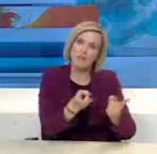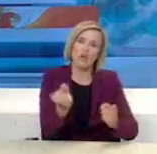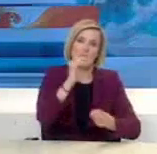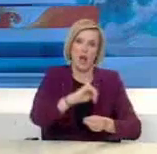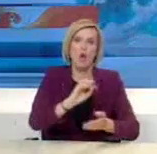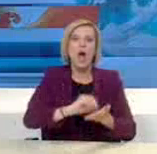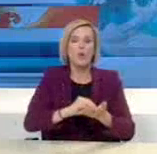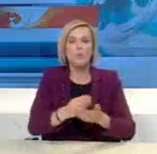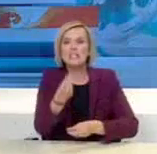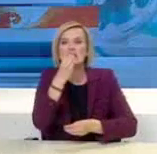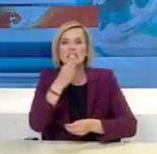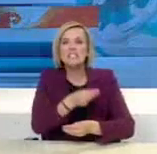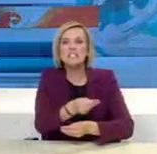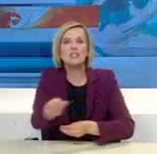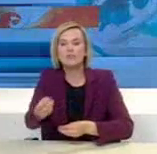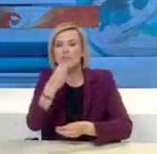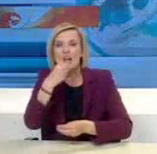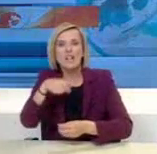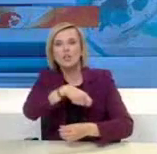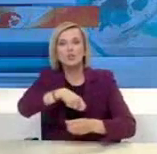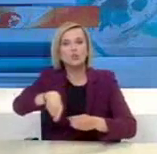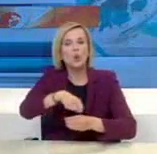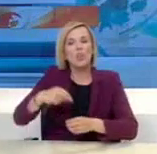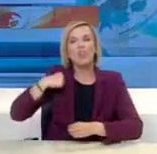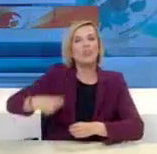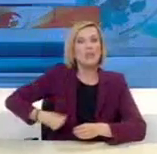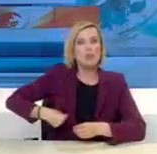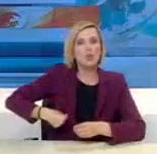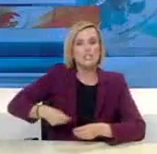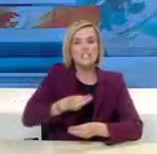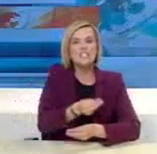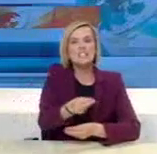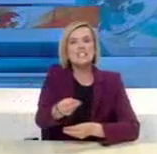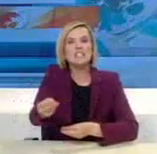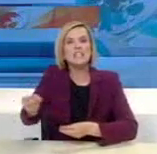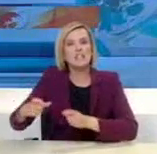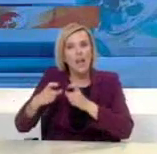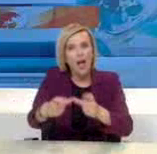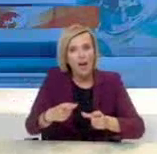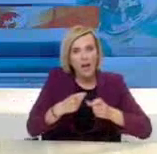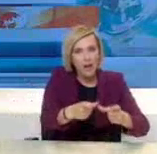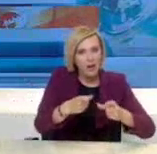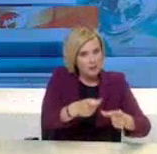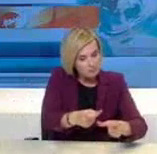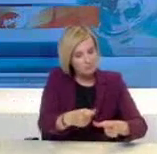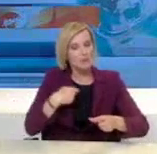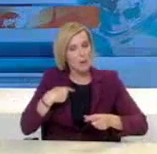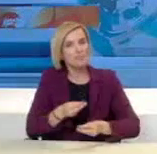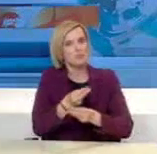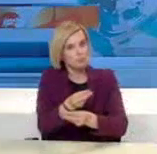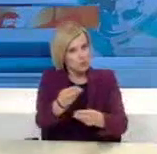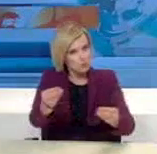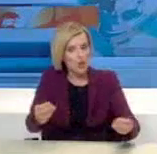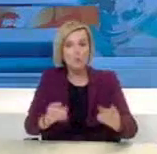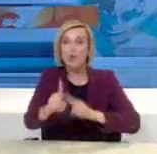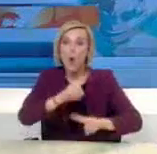από τα συσίτια των Δήμων, η διανομή των τροφίμων θα γίνεται μόνο κατοίκων, είτε στη δομή που φιλοξενούνται, εφόσον είναι